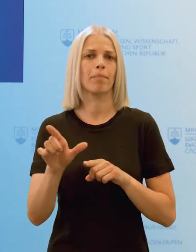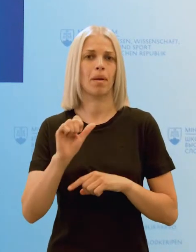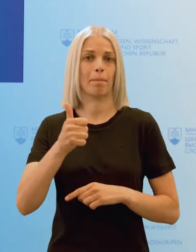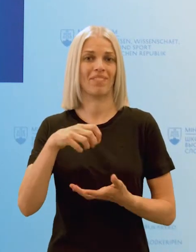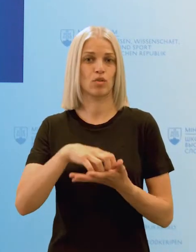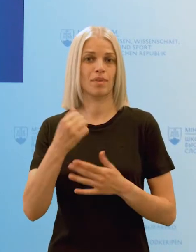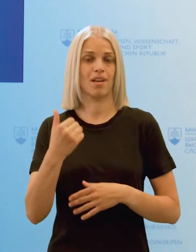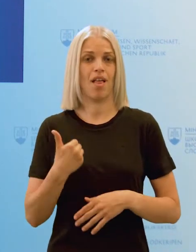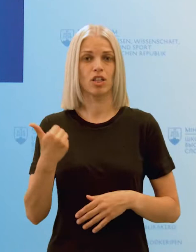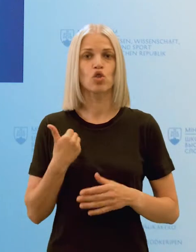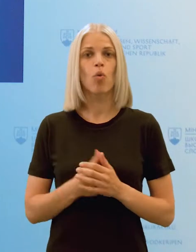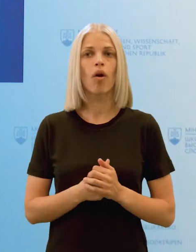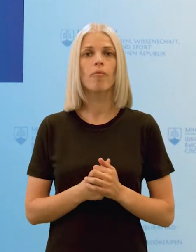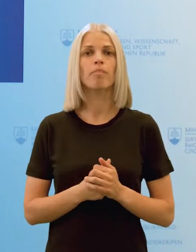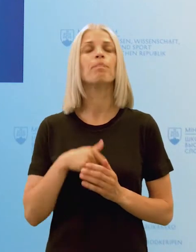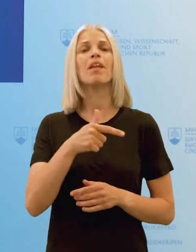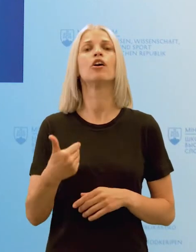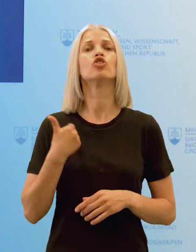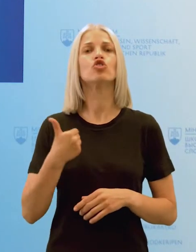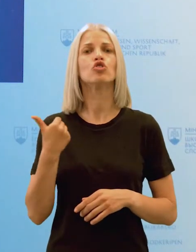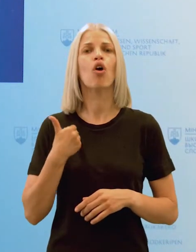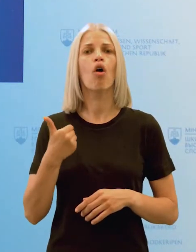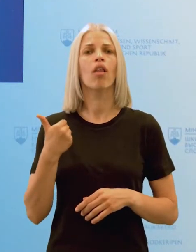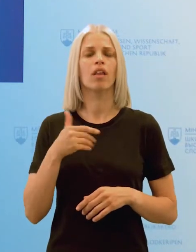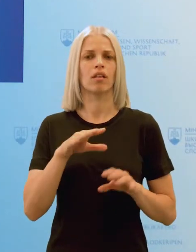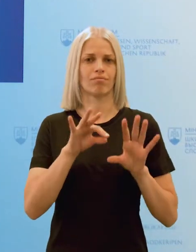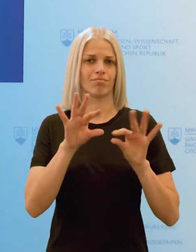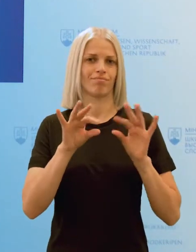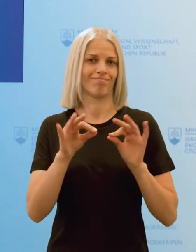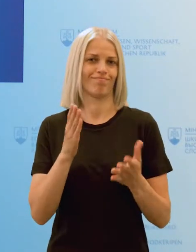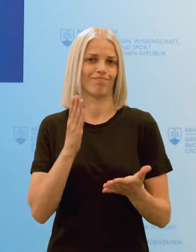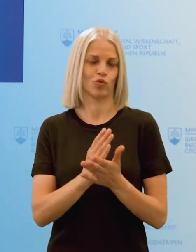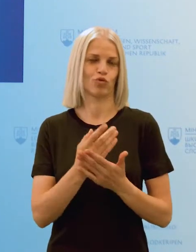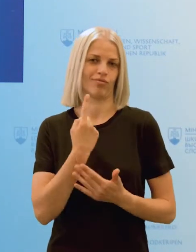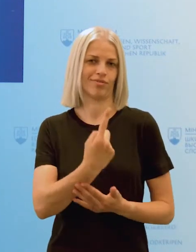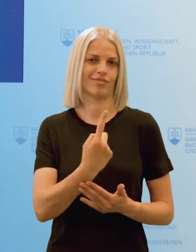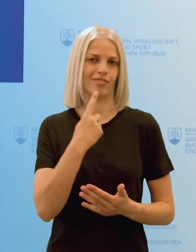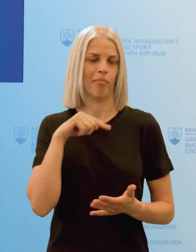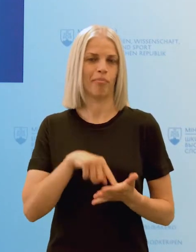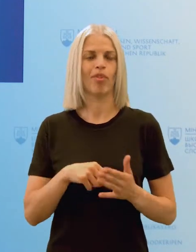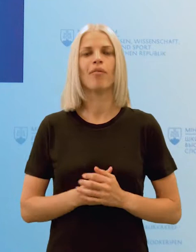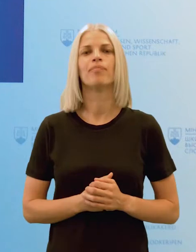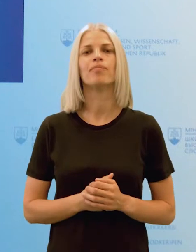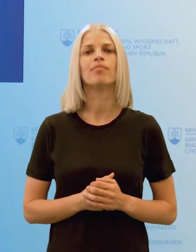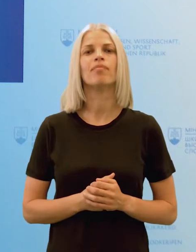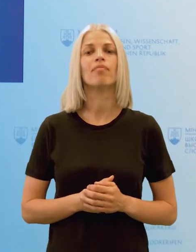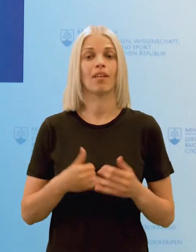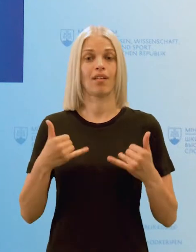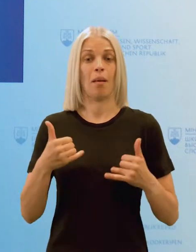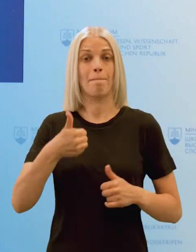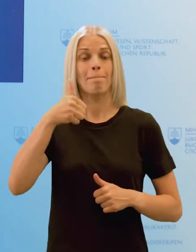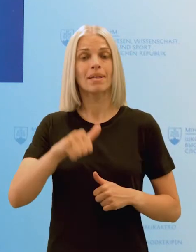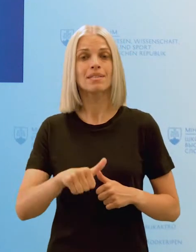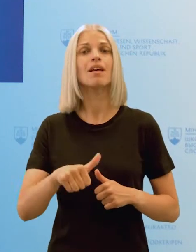prvom stupni základných škôl, kde školy si následne vybrali učebnice podľa vlastného uváženia. V tomto mesiaci